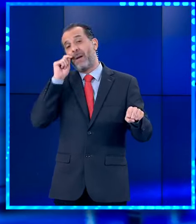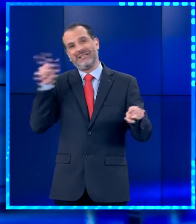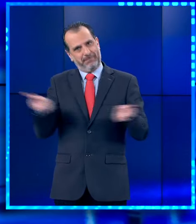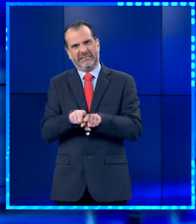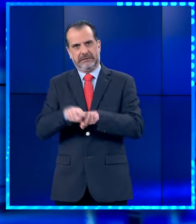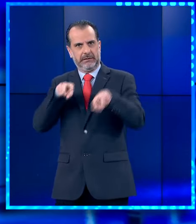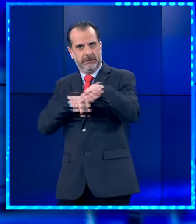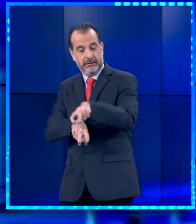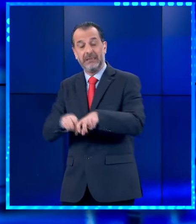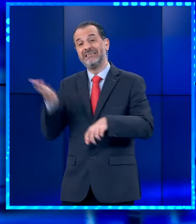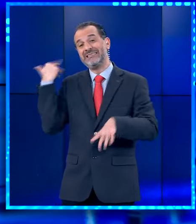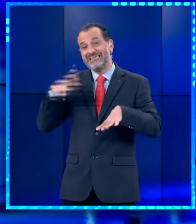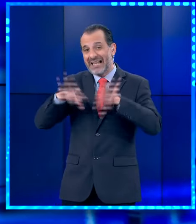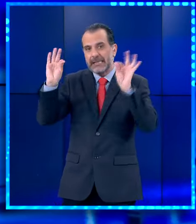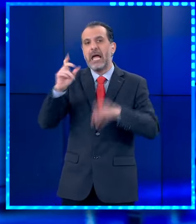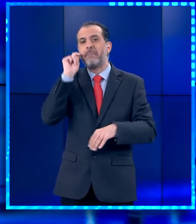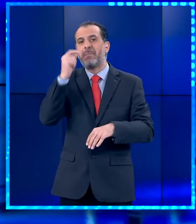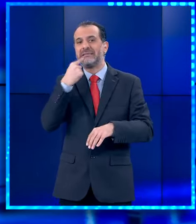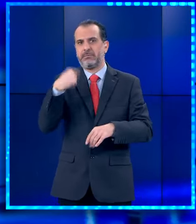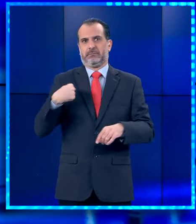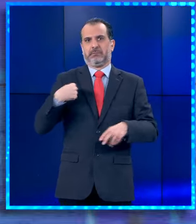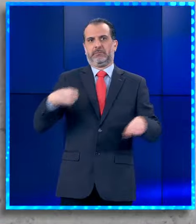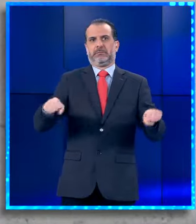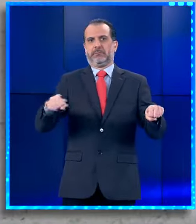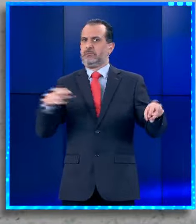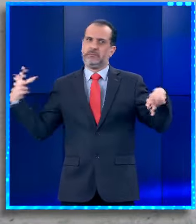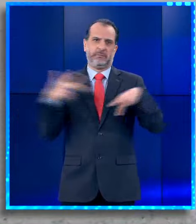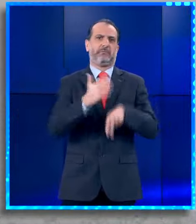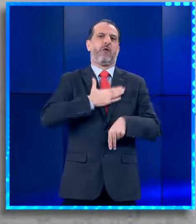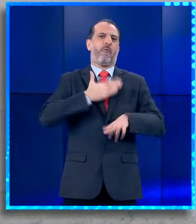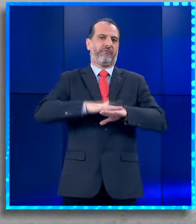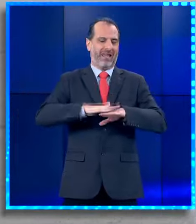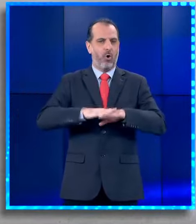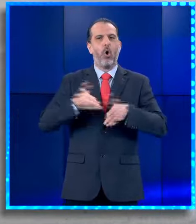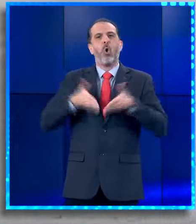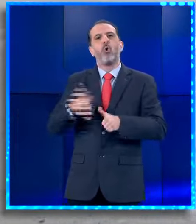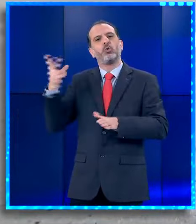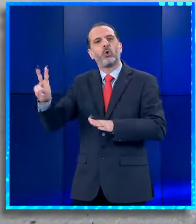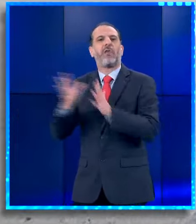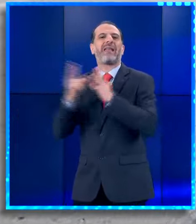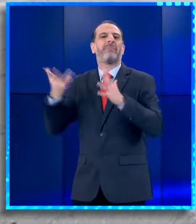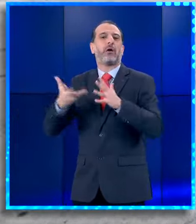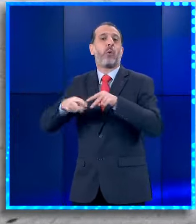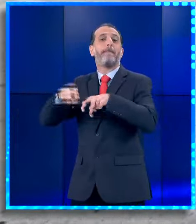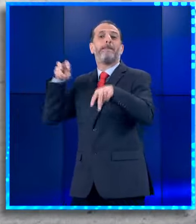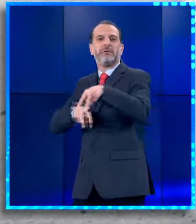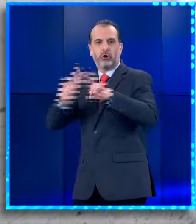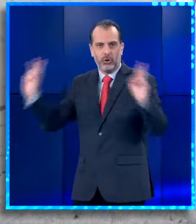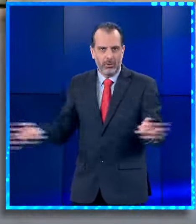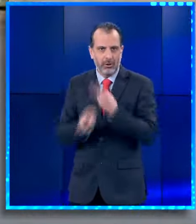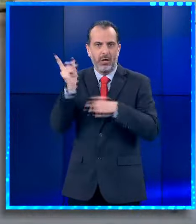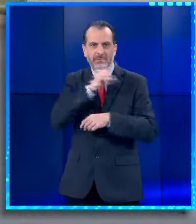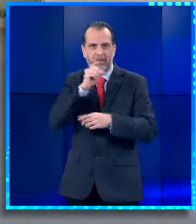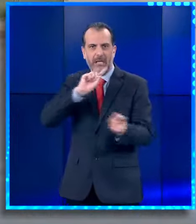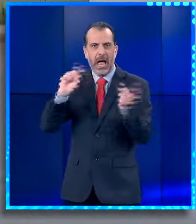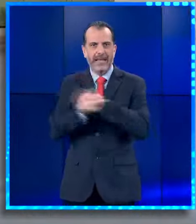πατέρα του να δηλώνει ψευδός πως το οδηγούσε ο ίδιος. Ο 50χρονος πατέρας φαίνεται πως προσπάθησε να καλύψει τον 17χρονο.